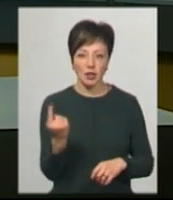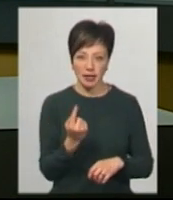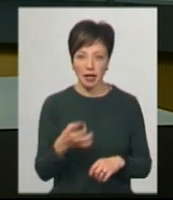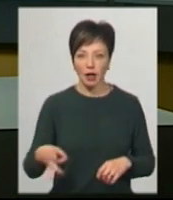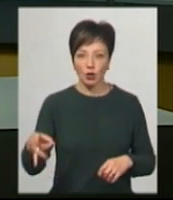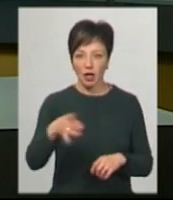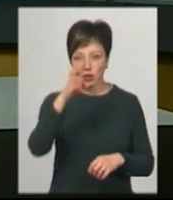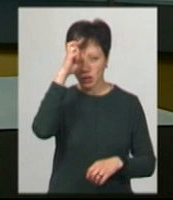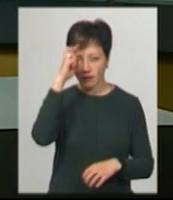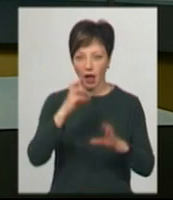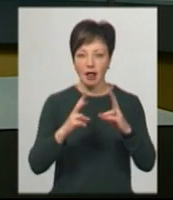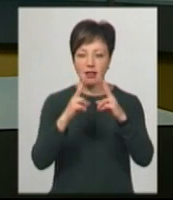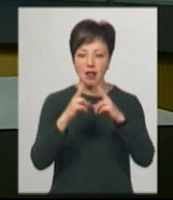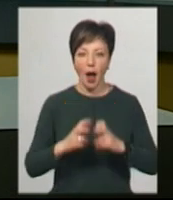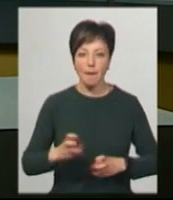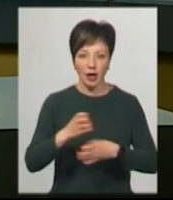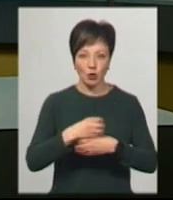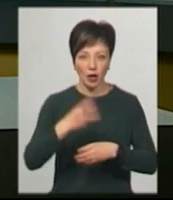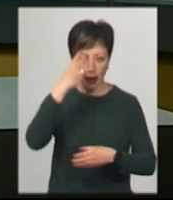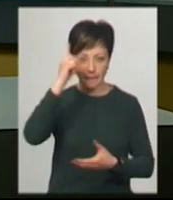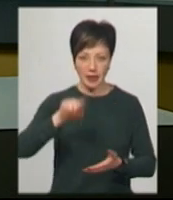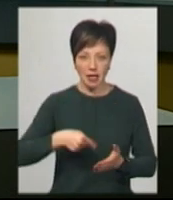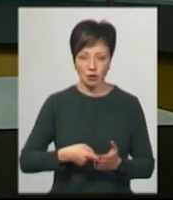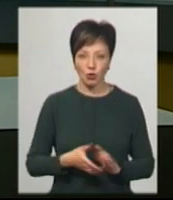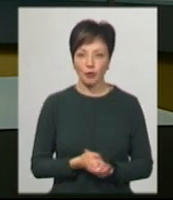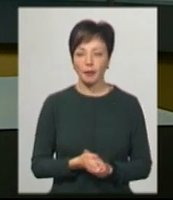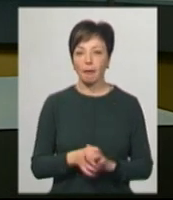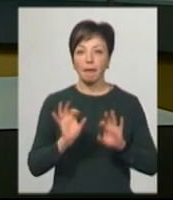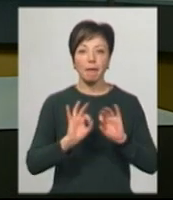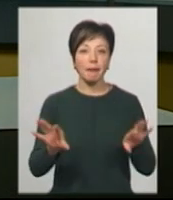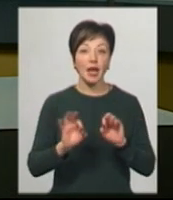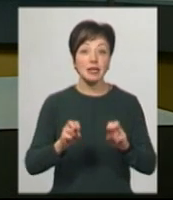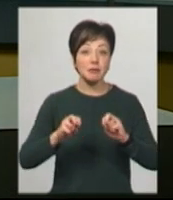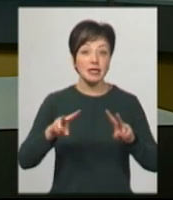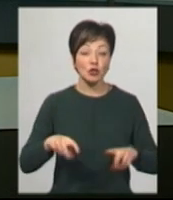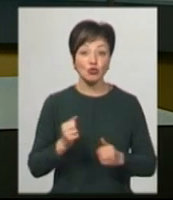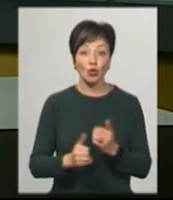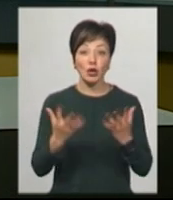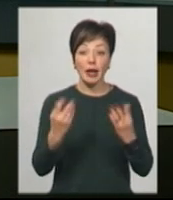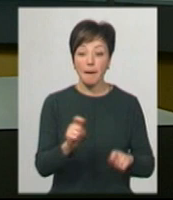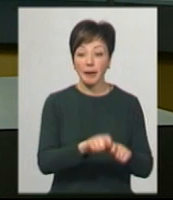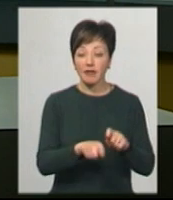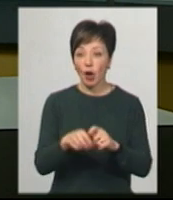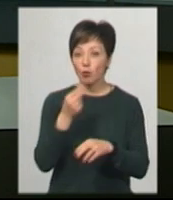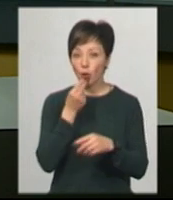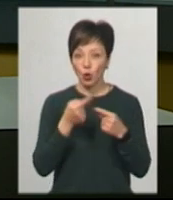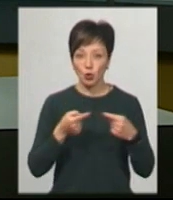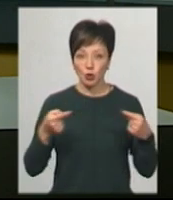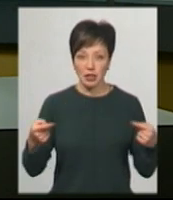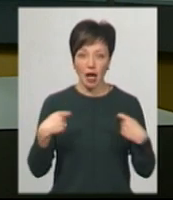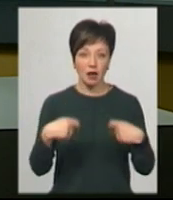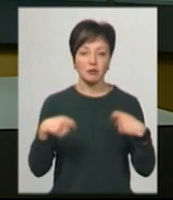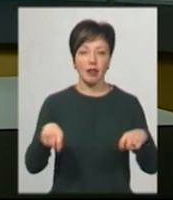регіональної державної лабораторії Хмельницького Ніна Бачмага. За її словами, спеціалісти щодня перевіряють продукцію, яку